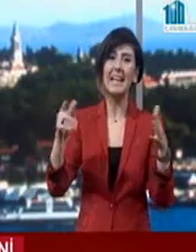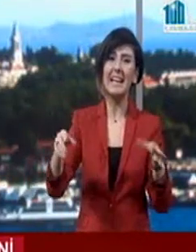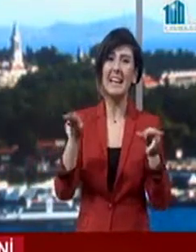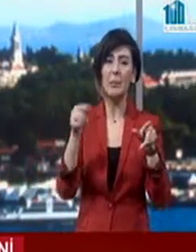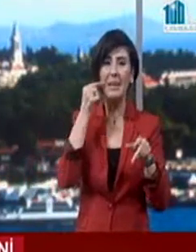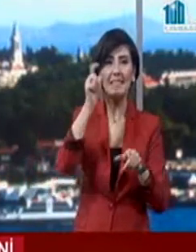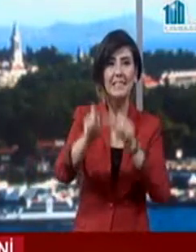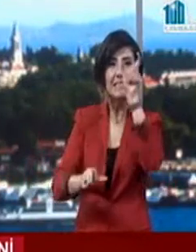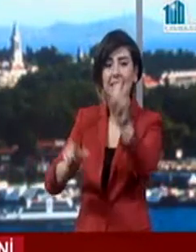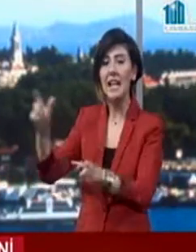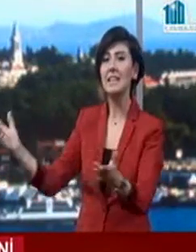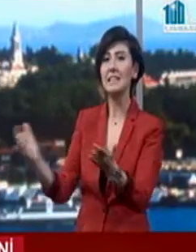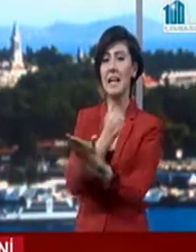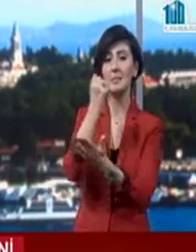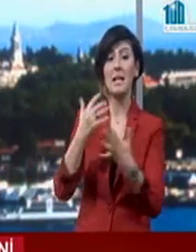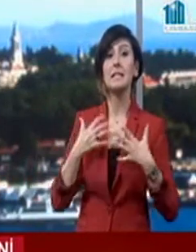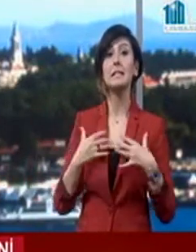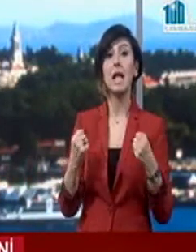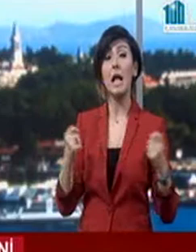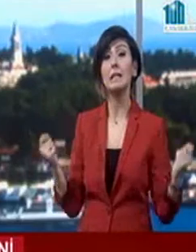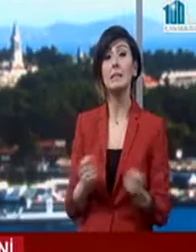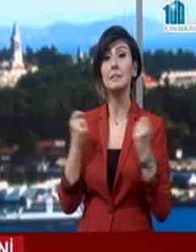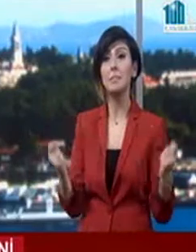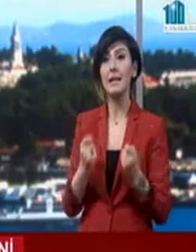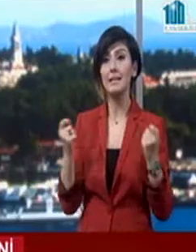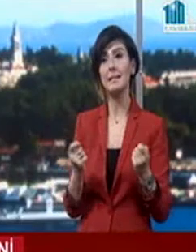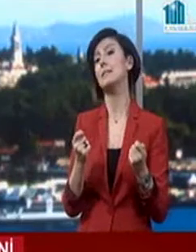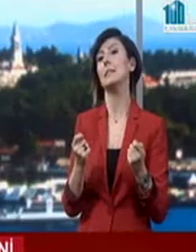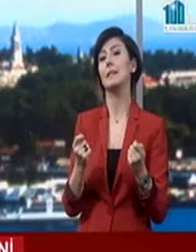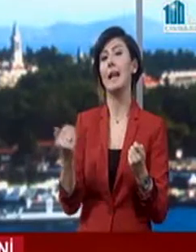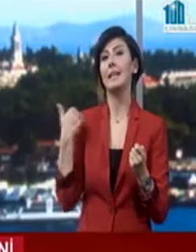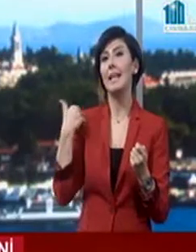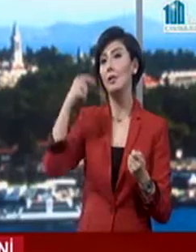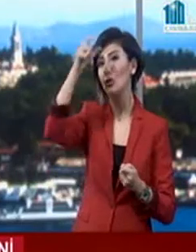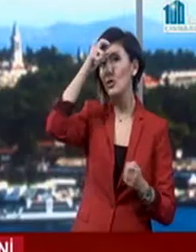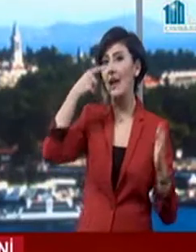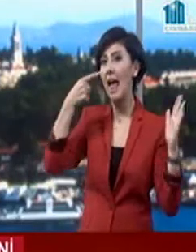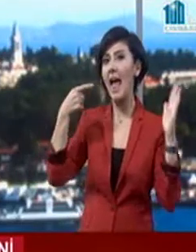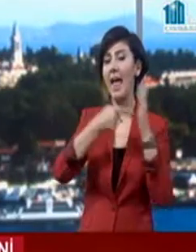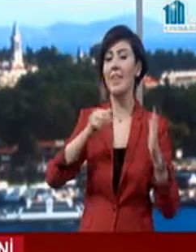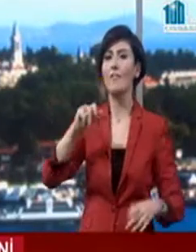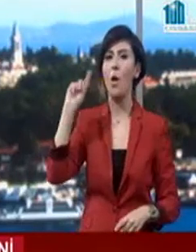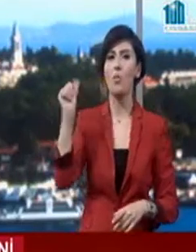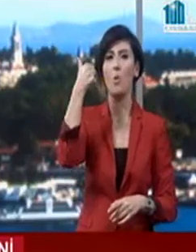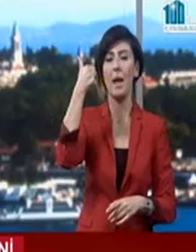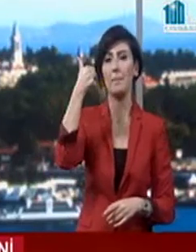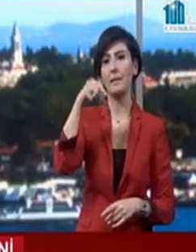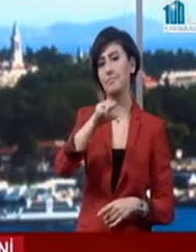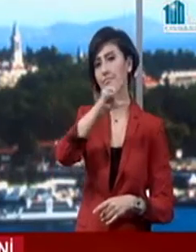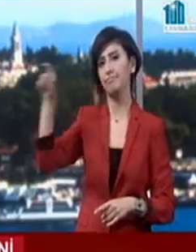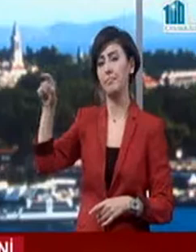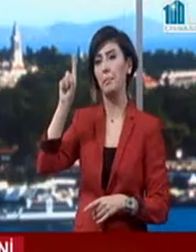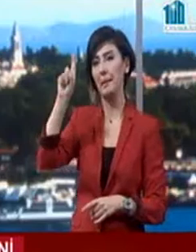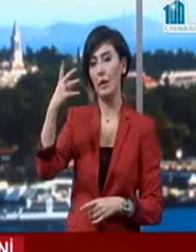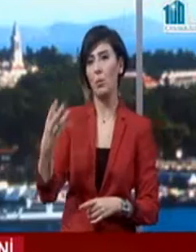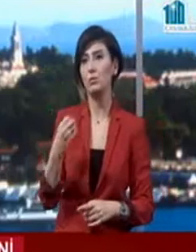kazanılmıştır. Sağlık hizmetleri yeni Türkiye hedefimizin de en öncelikli alanlarından biri olmaya